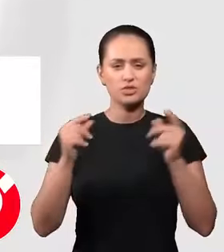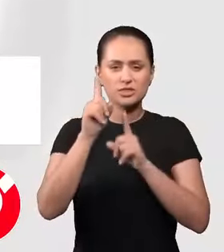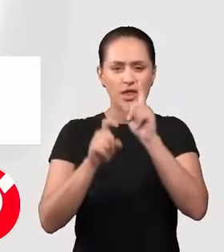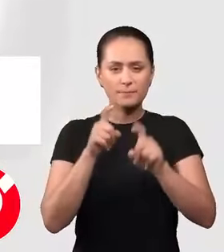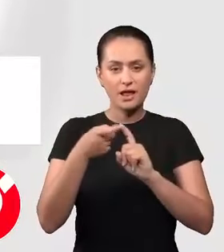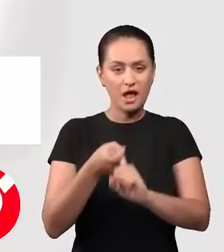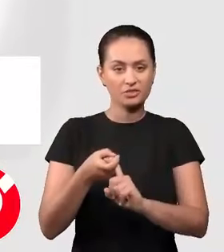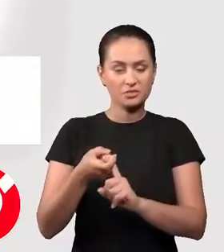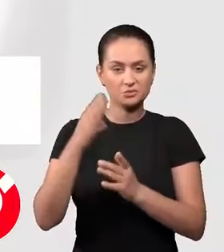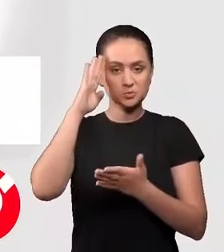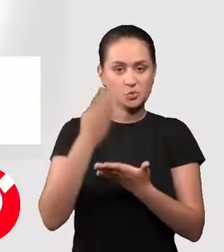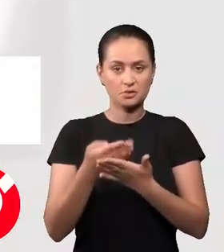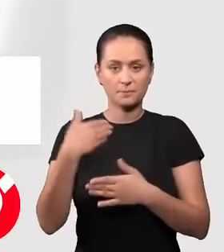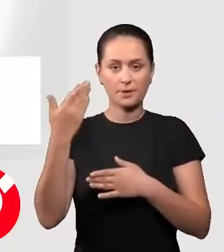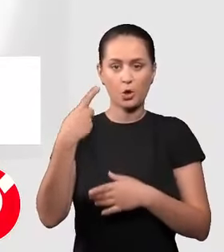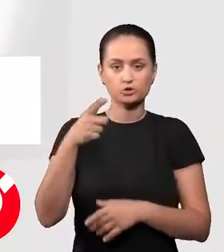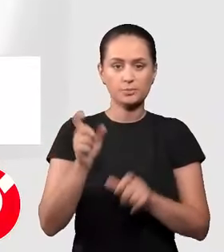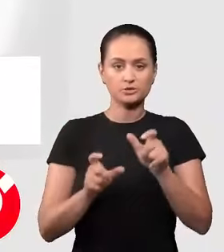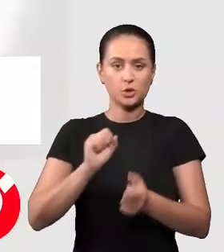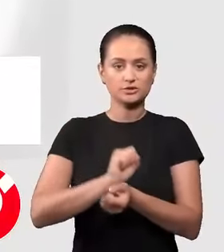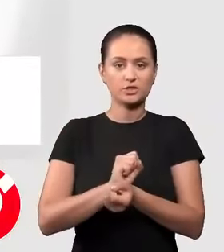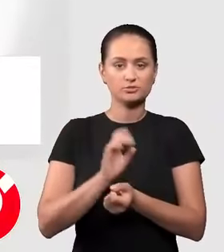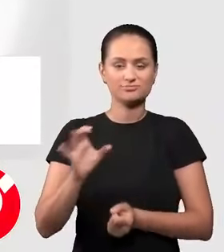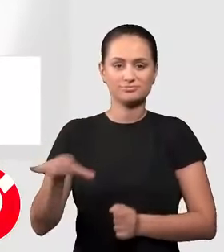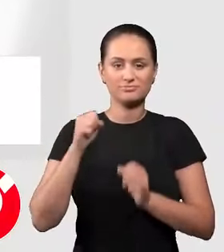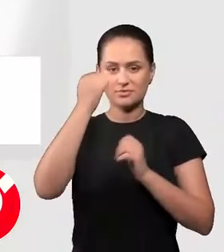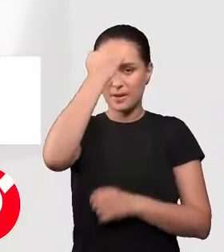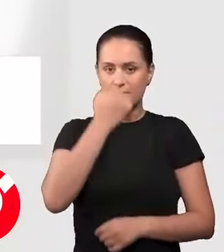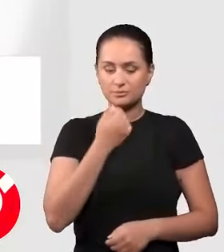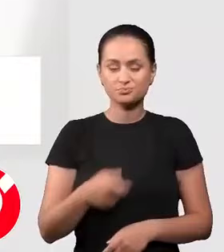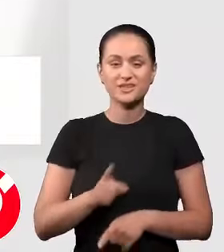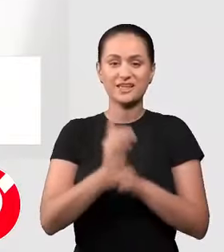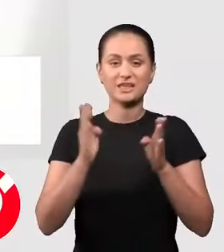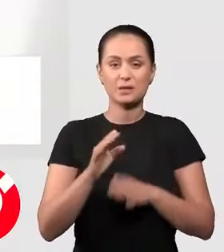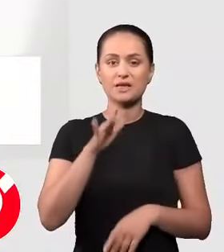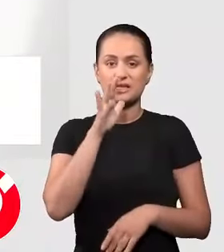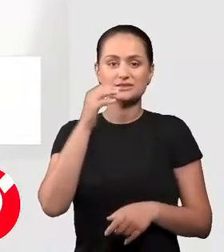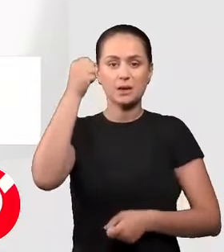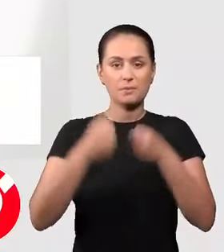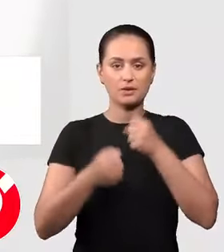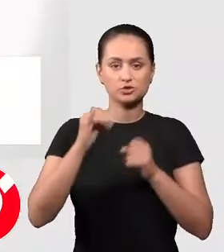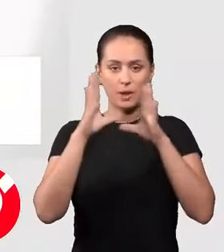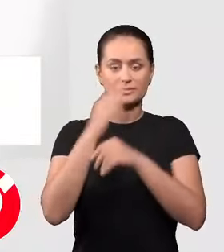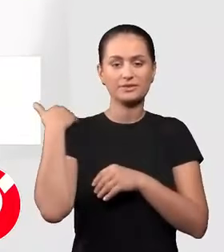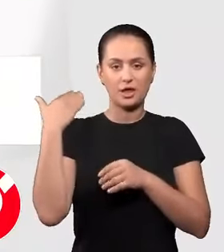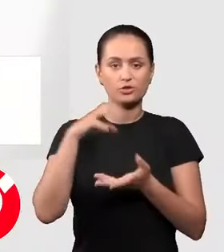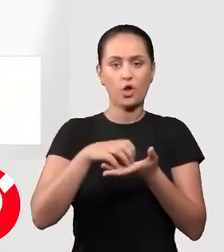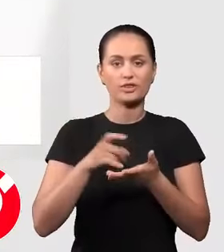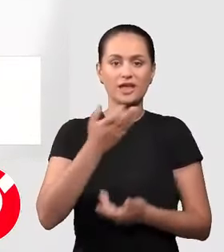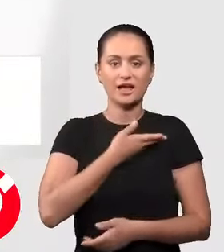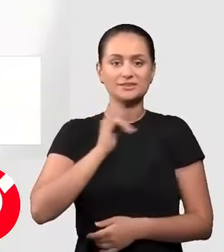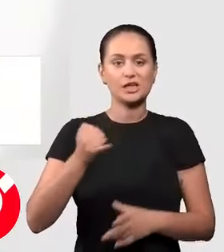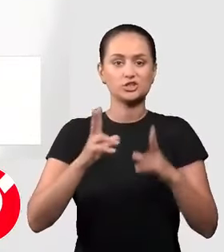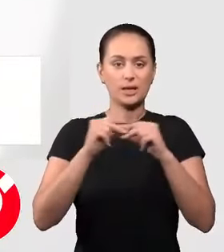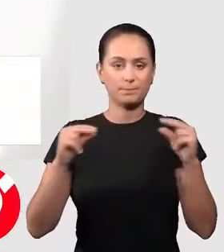semne de întrebare asupra soartei celor peste 100 de ostate și deținul de Hamas. Între timp, Israelul a bombardat și noaptea trecută ținte din Gaza și Liban.